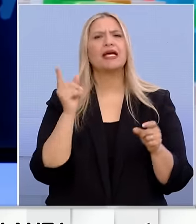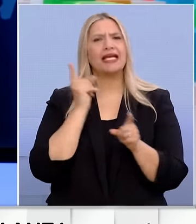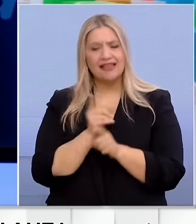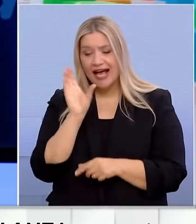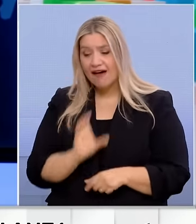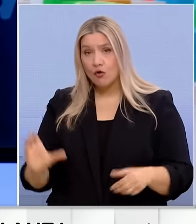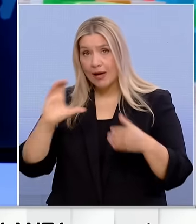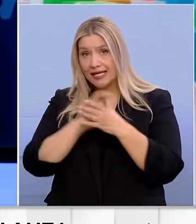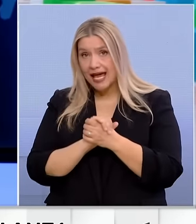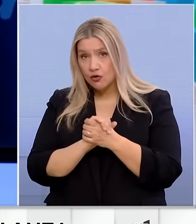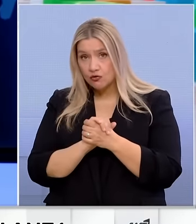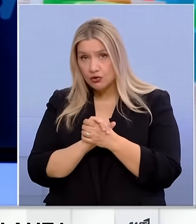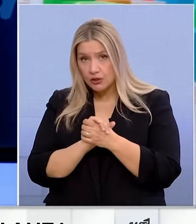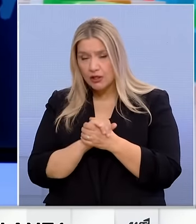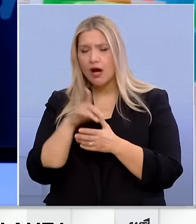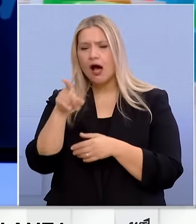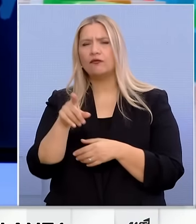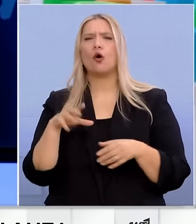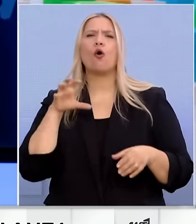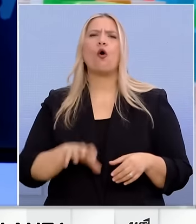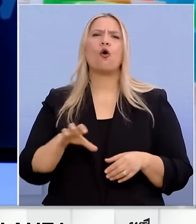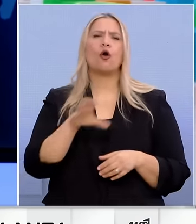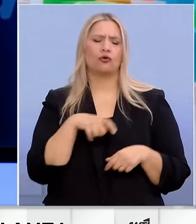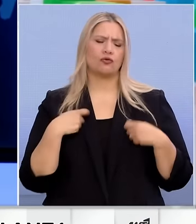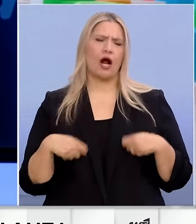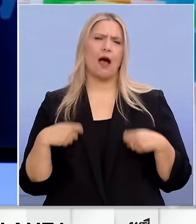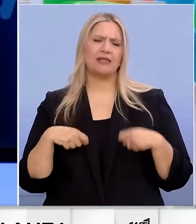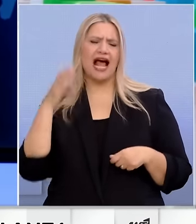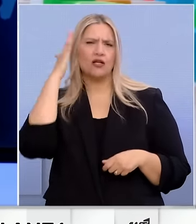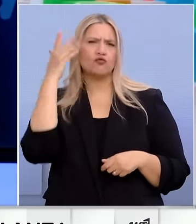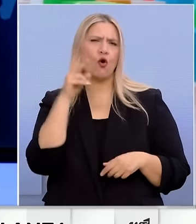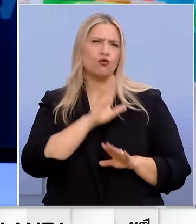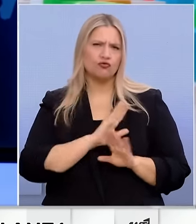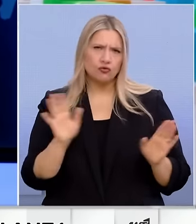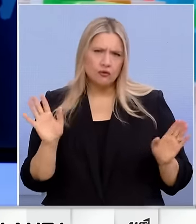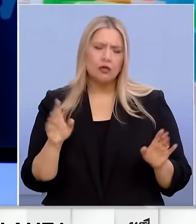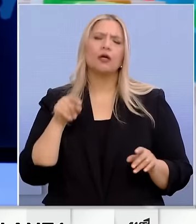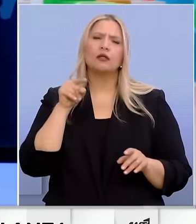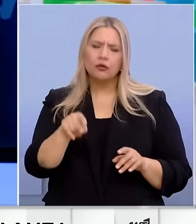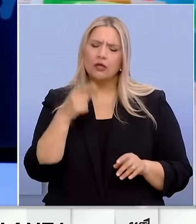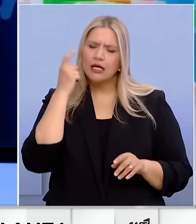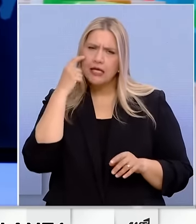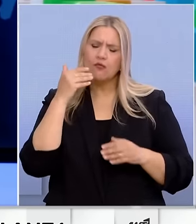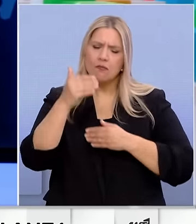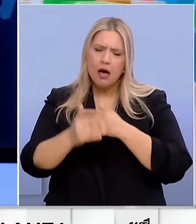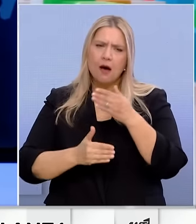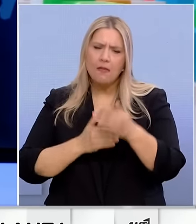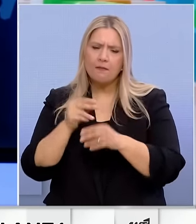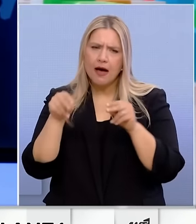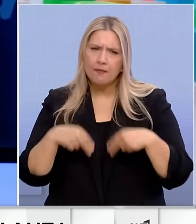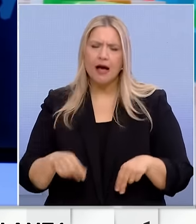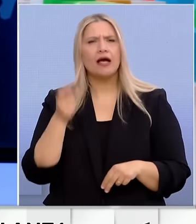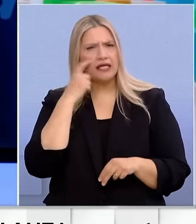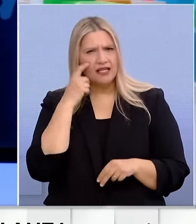ΕΕ αυτών των καπιταλιστικών κρατών και των μονοπωλίων που οδηγείται η κατάσταση. Και ποιος επιβεβαιώθηκε στις